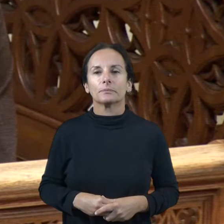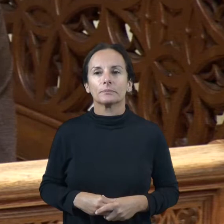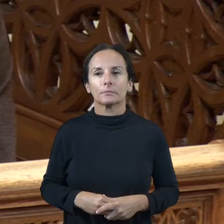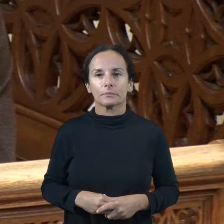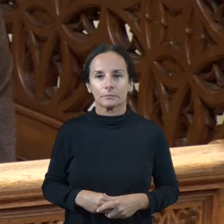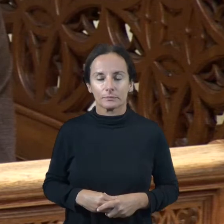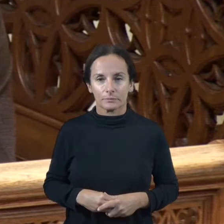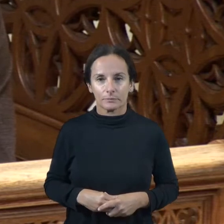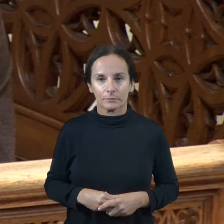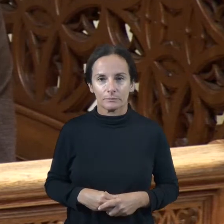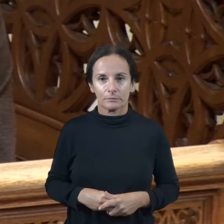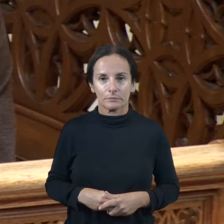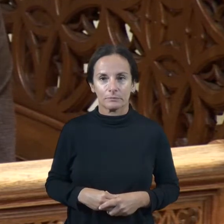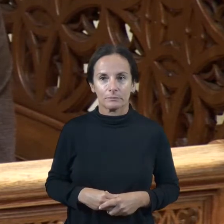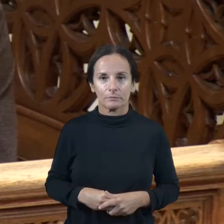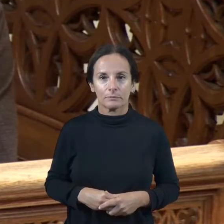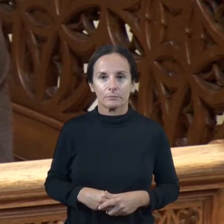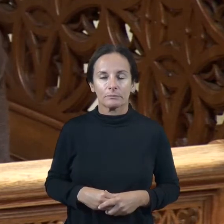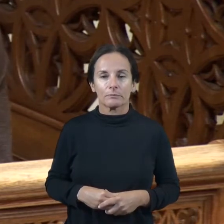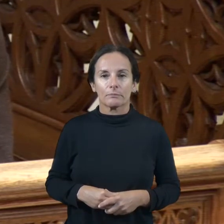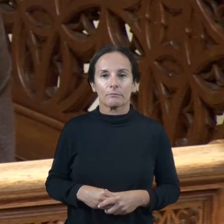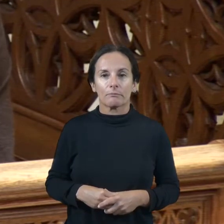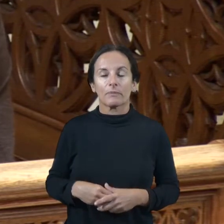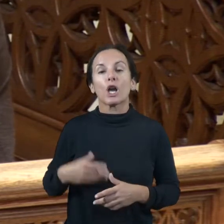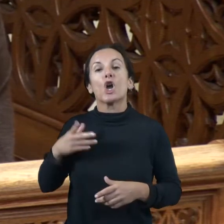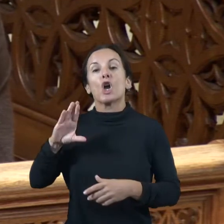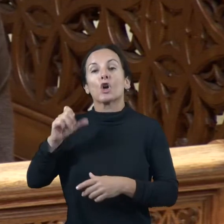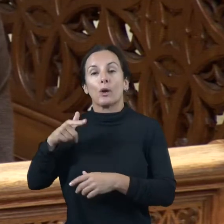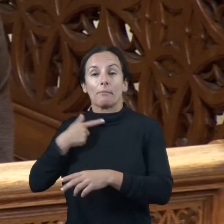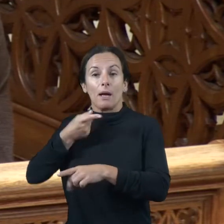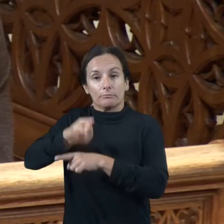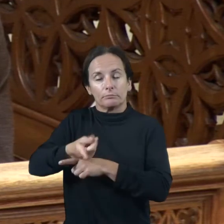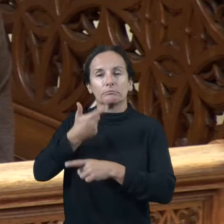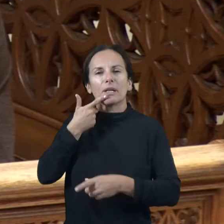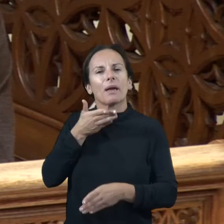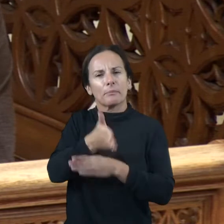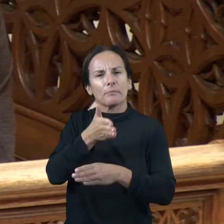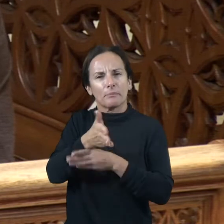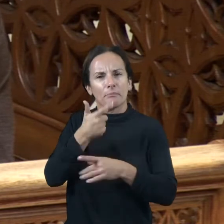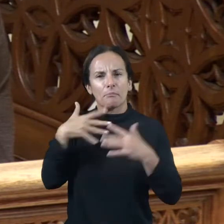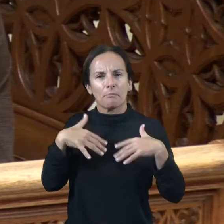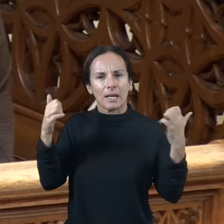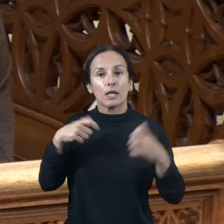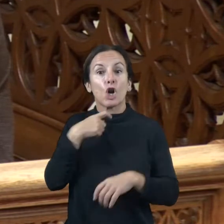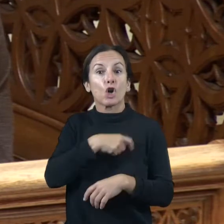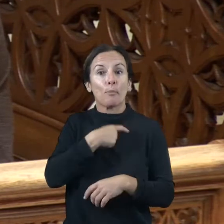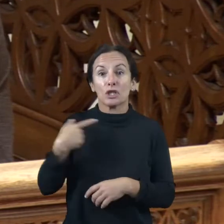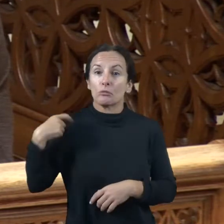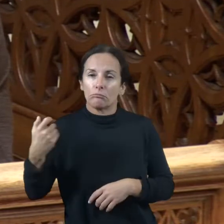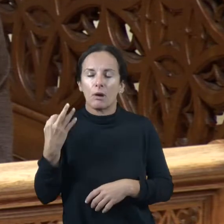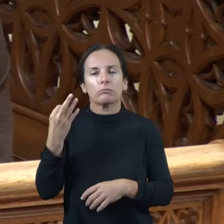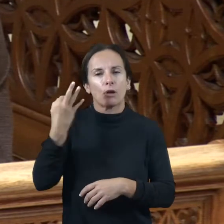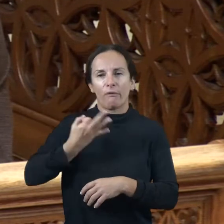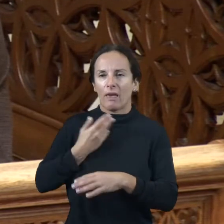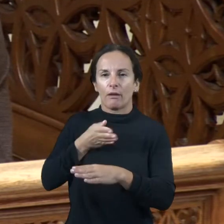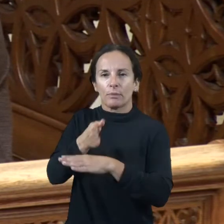En quatre d'oures dels membres del COESME són els següents assistir a'excessió del ple i a les comissions per les quals s'hagin designat o